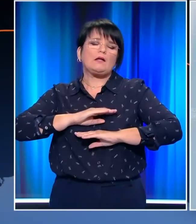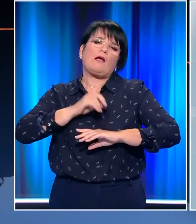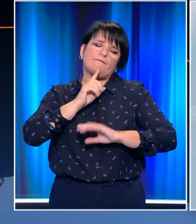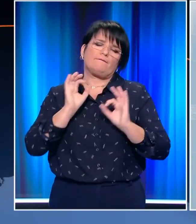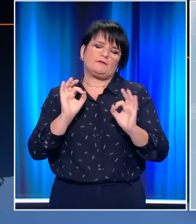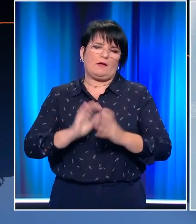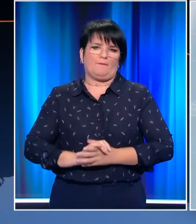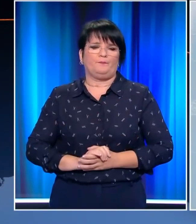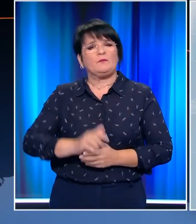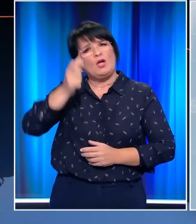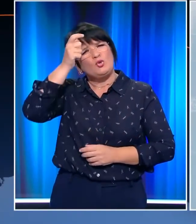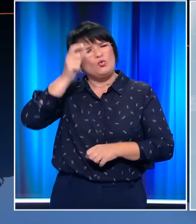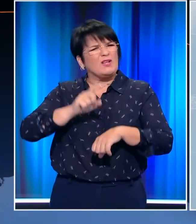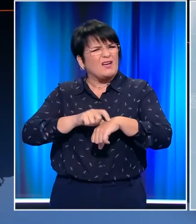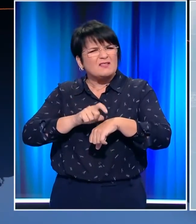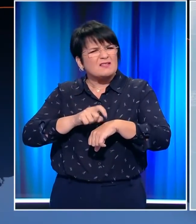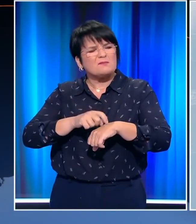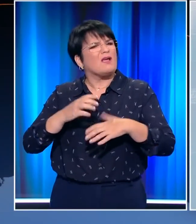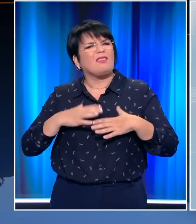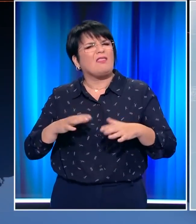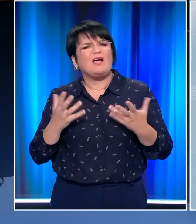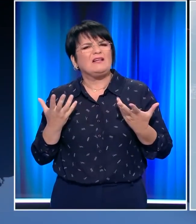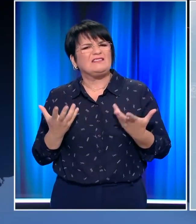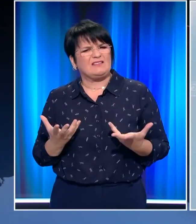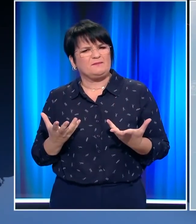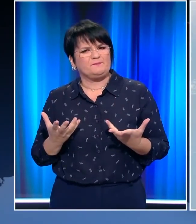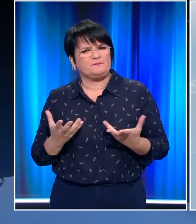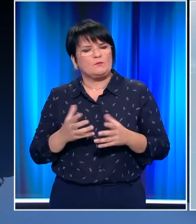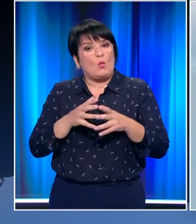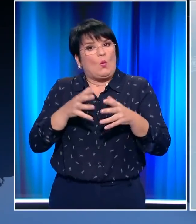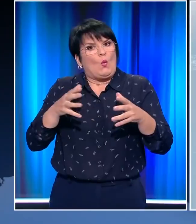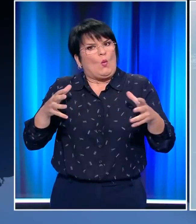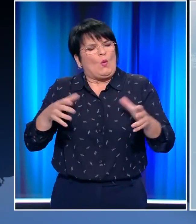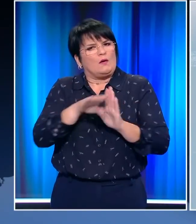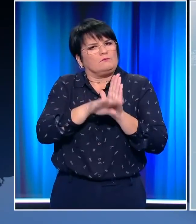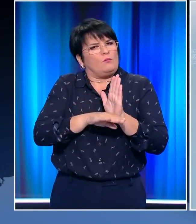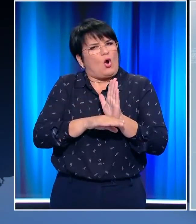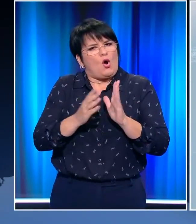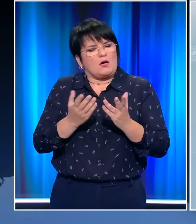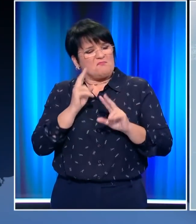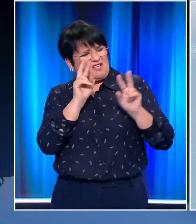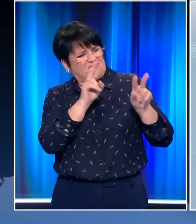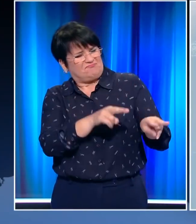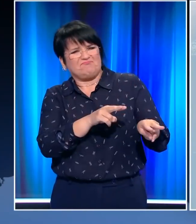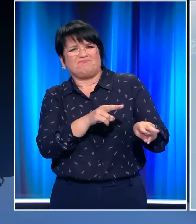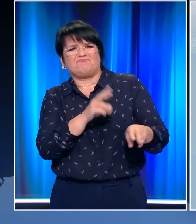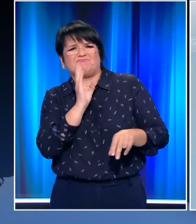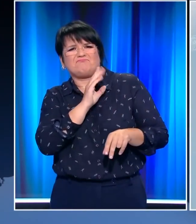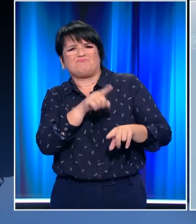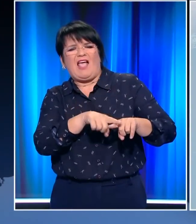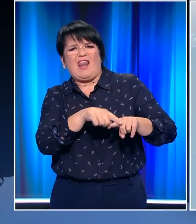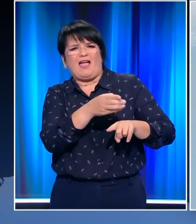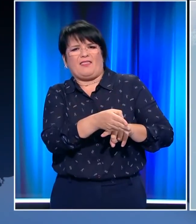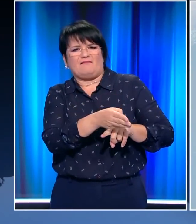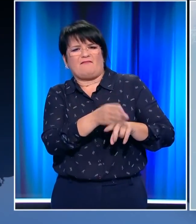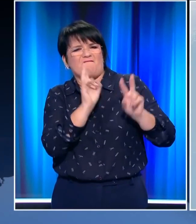Η Τουρκία αυτή τη στιγμή θα επιχειρήσει πράγματι να διευρύνει την ατζέντα να επιχειρήσει να εκθέσει την Ελλάδα ως αν